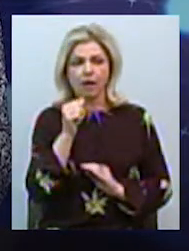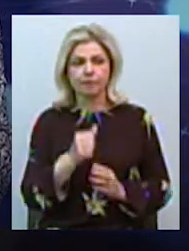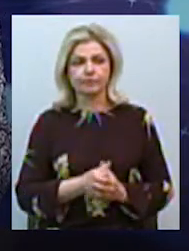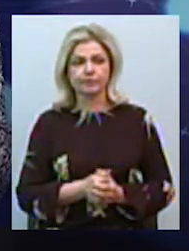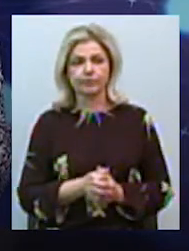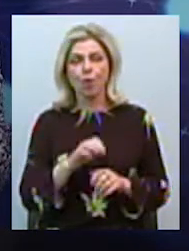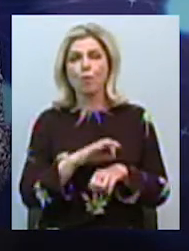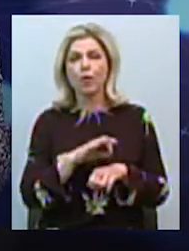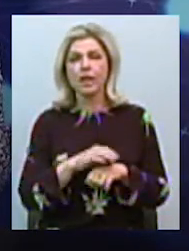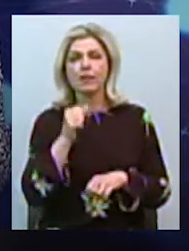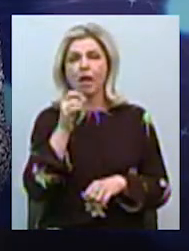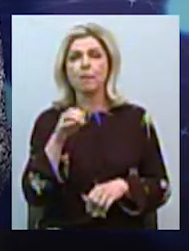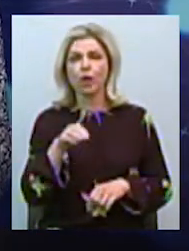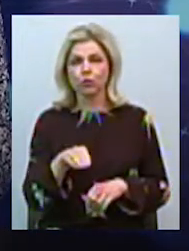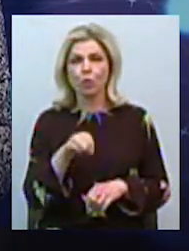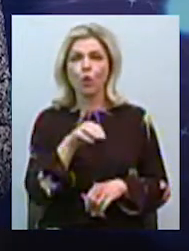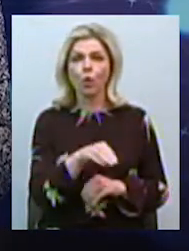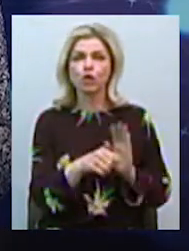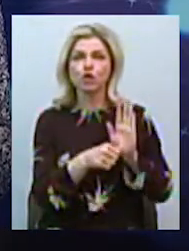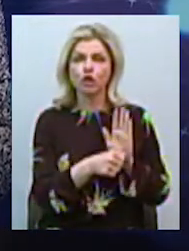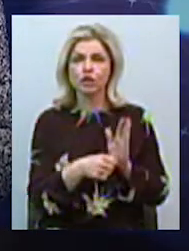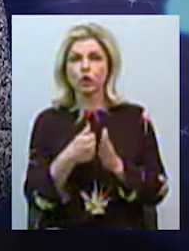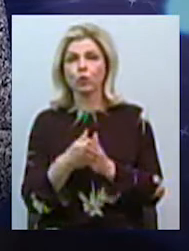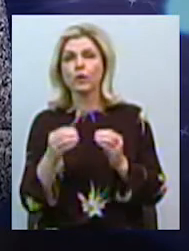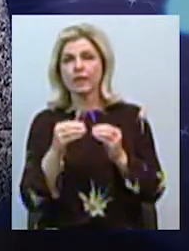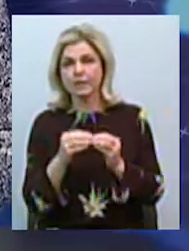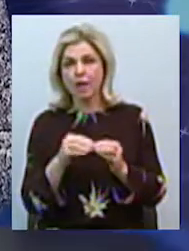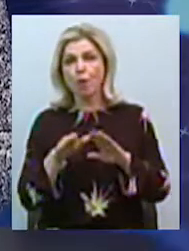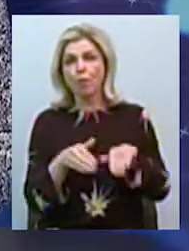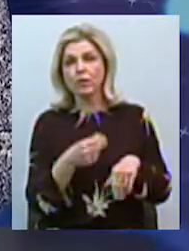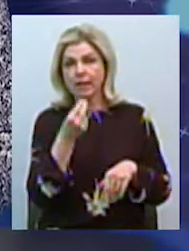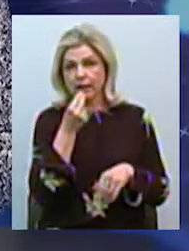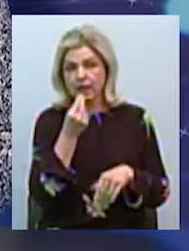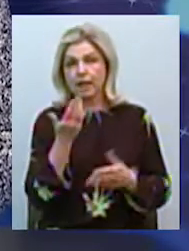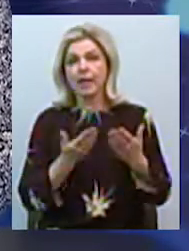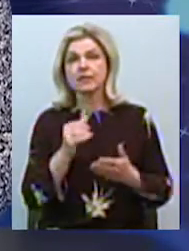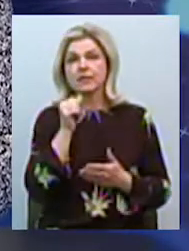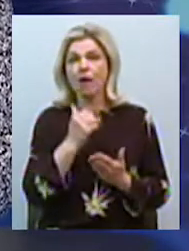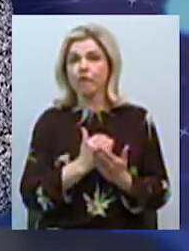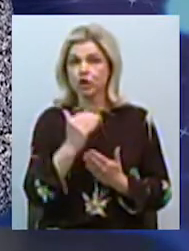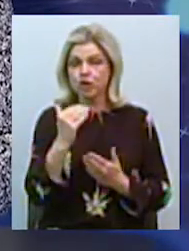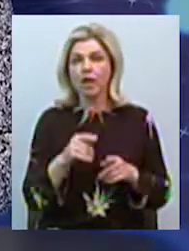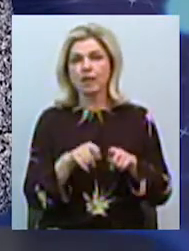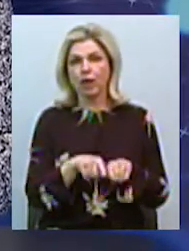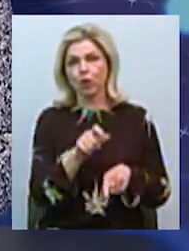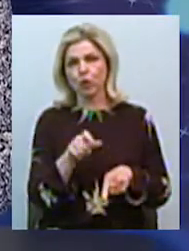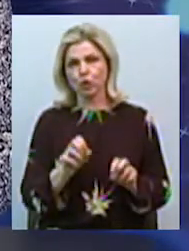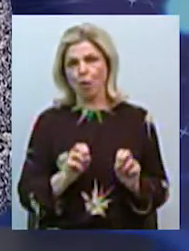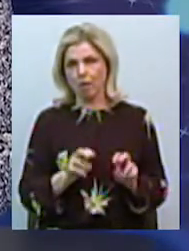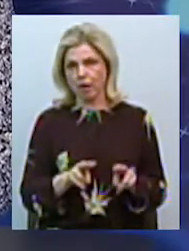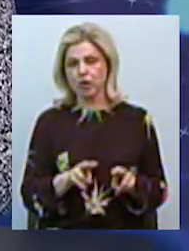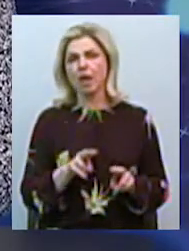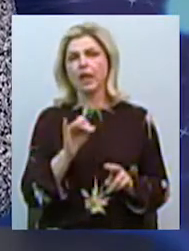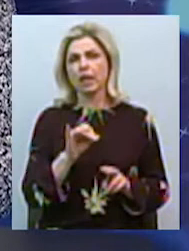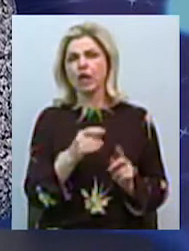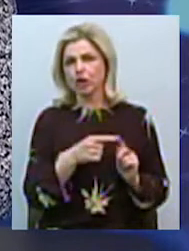больних з сахарним діабетом від 6 до 10 після їди, і, якщо сахар вище, такі люди угрожаємо, течення